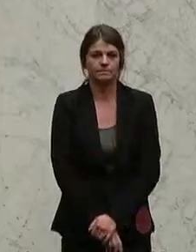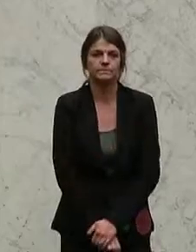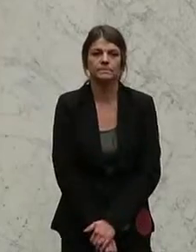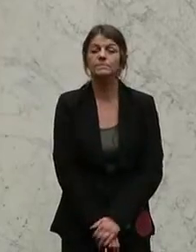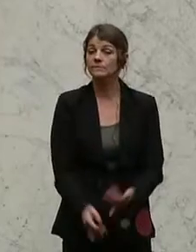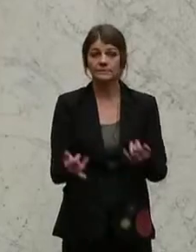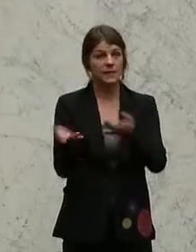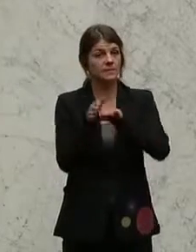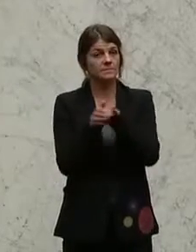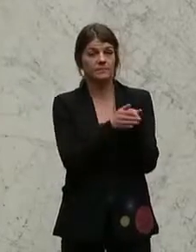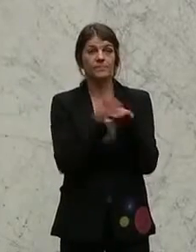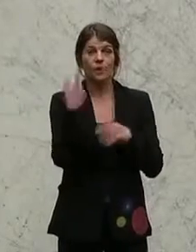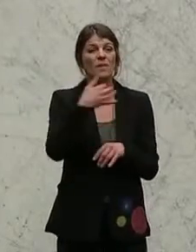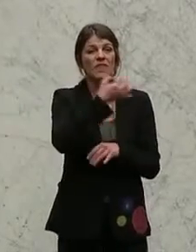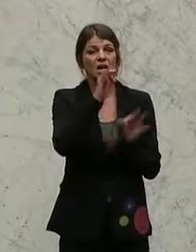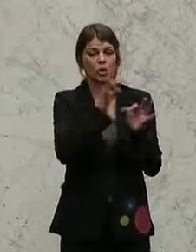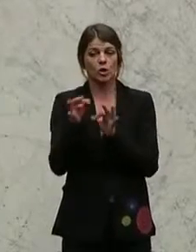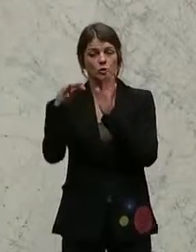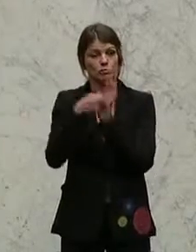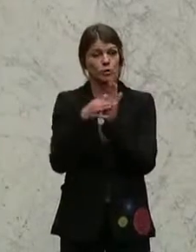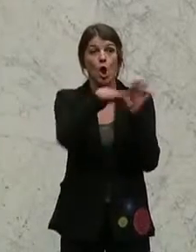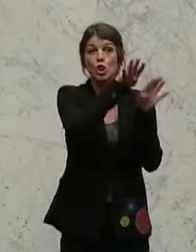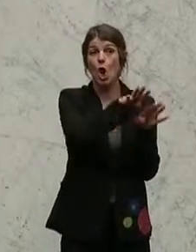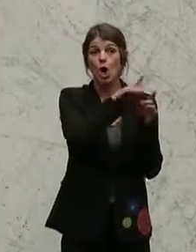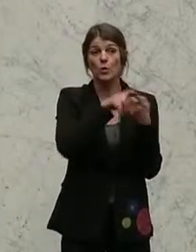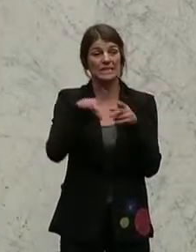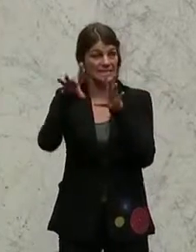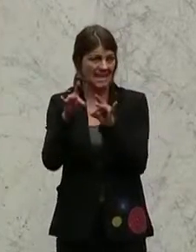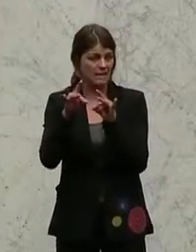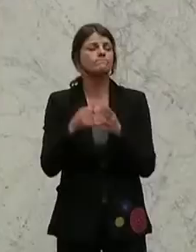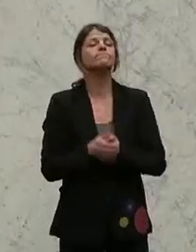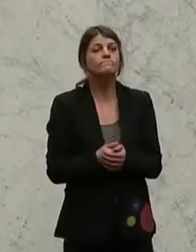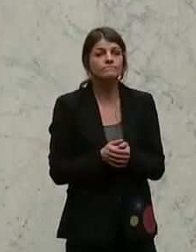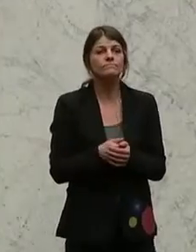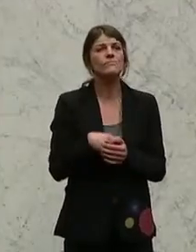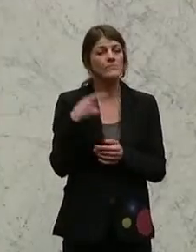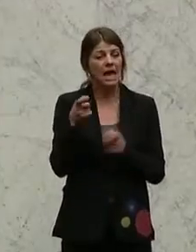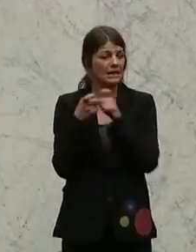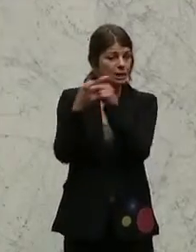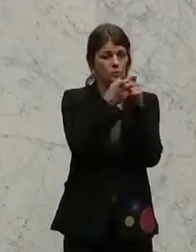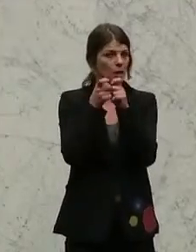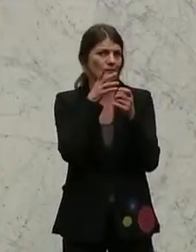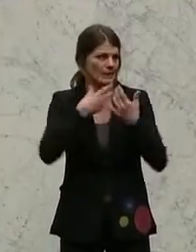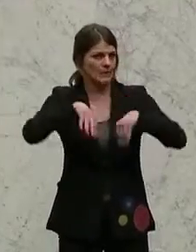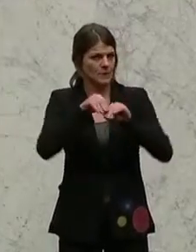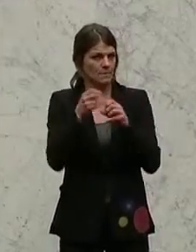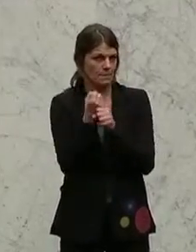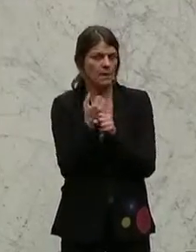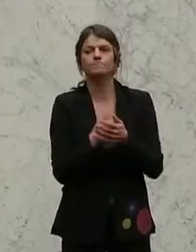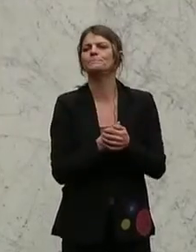Wir gelangen nun zu den Tagesordnungspunkten 9 und 10. Und die folgenden beiden